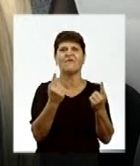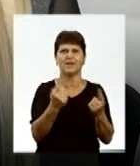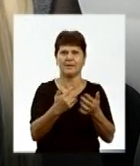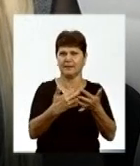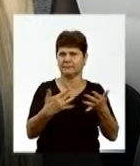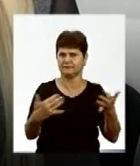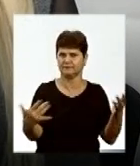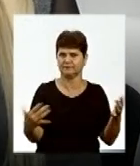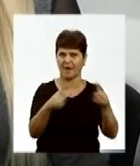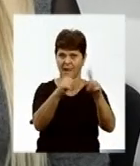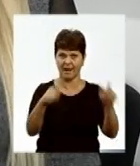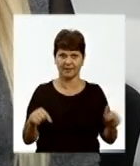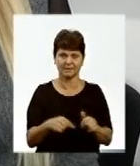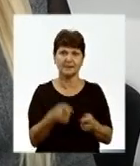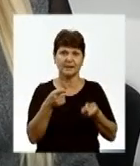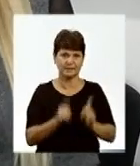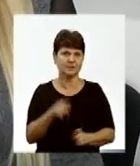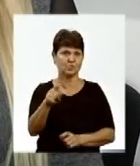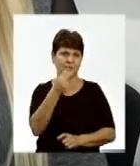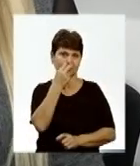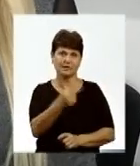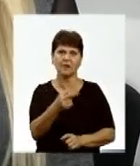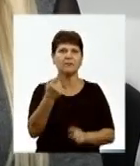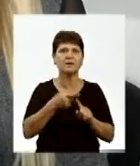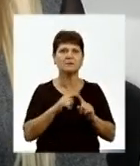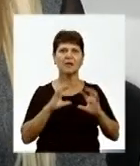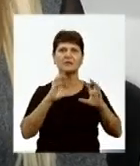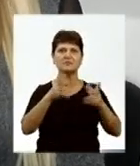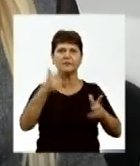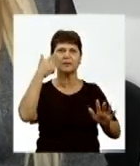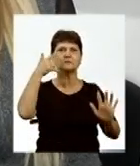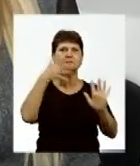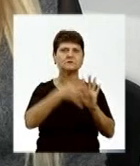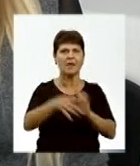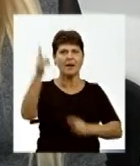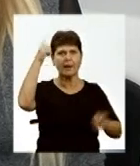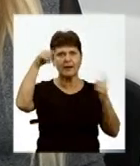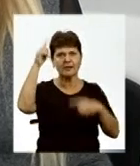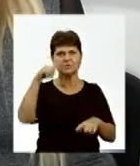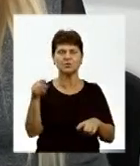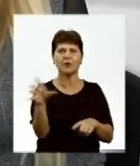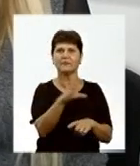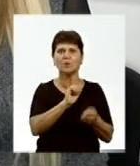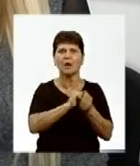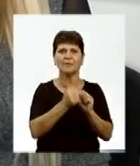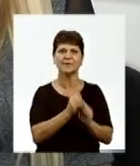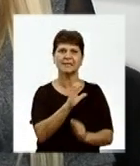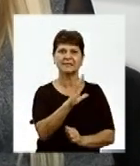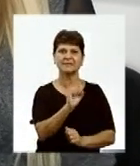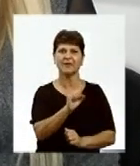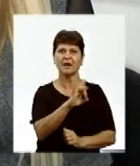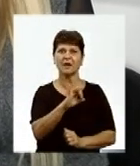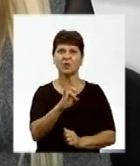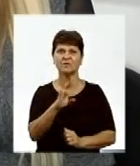картин. І дійсно ти дивишся і ти поринаєш оцей світ, світ казок, все в камнях Сваровського, все в